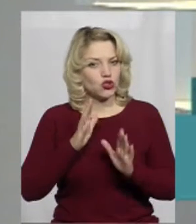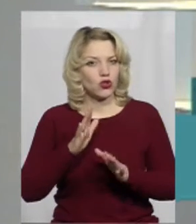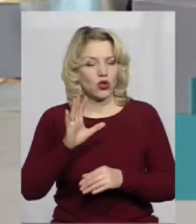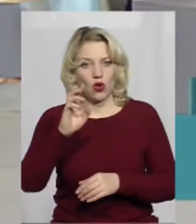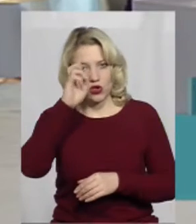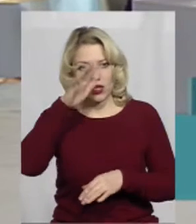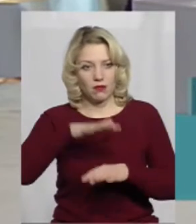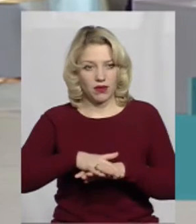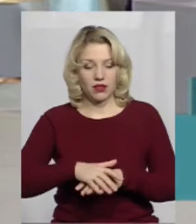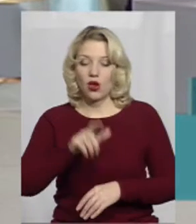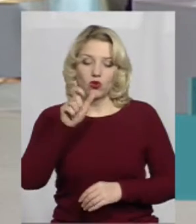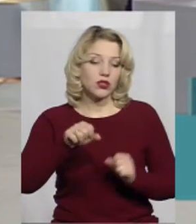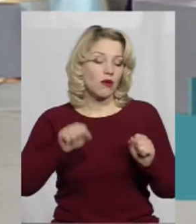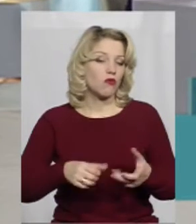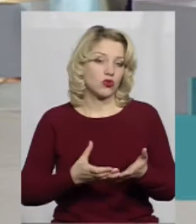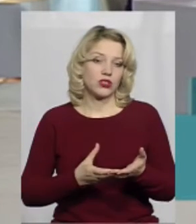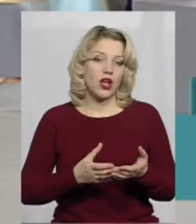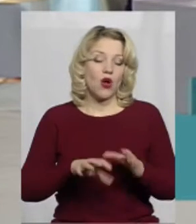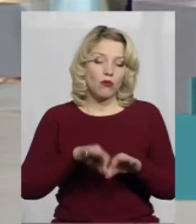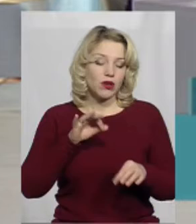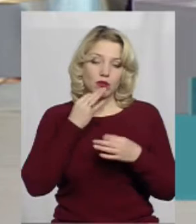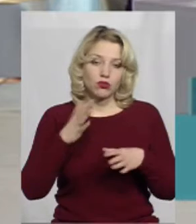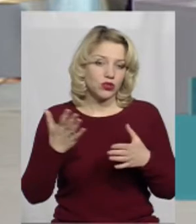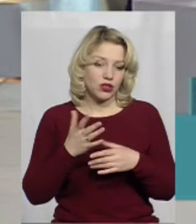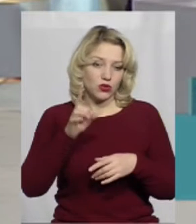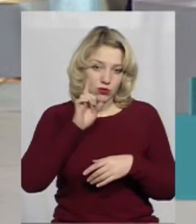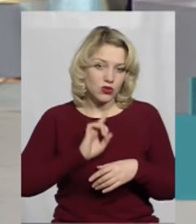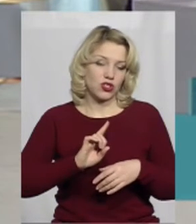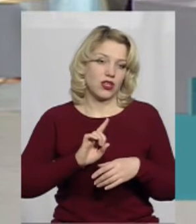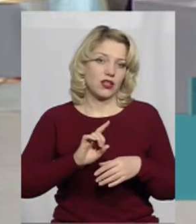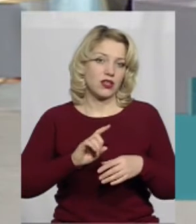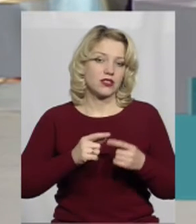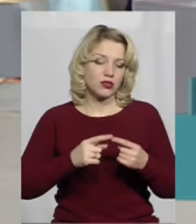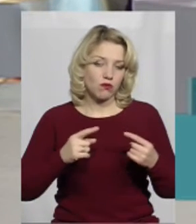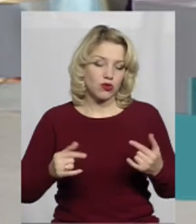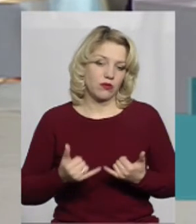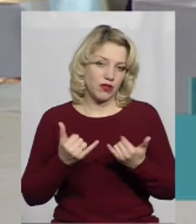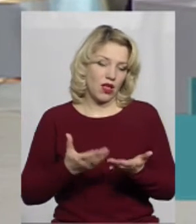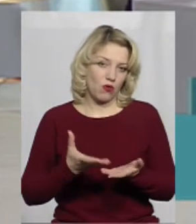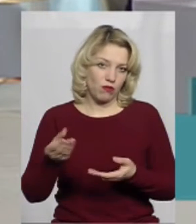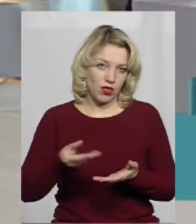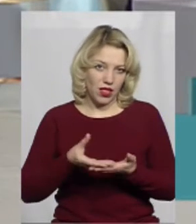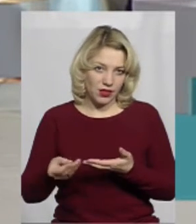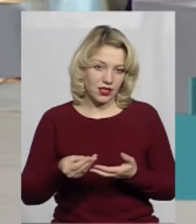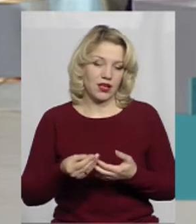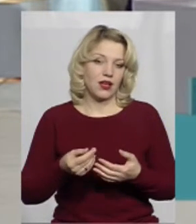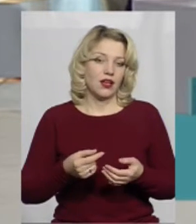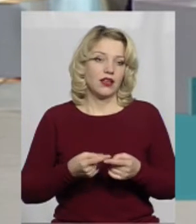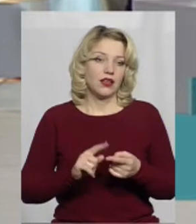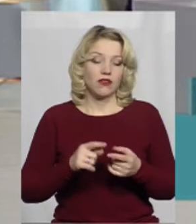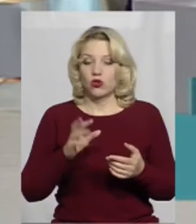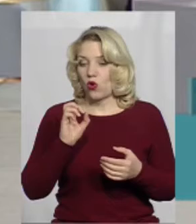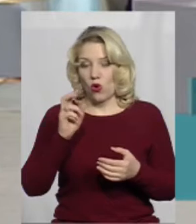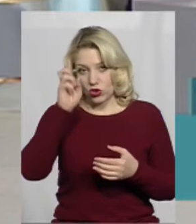Безумовно, громадянин може обрати будь-який зручний для нього спосіб оплати комунальних платежів. Наразі Ощадбанк пропонує широкі